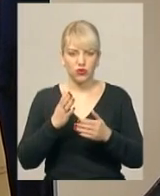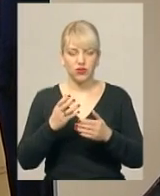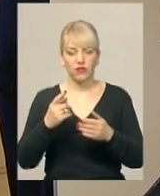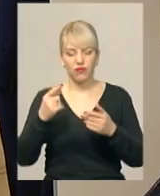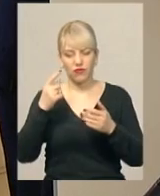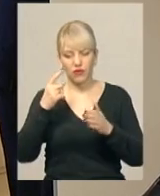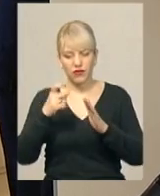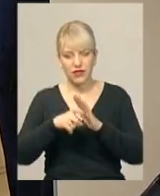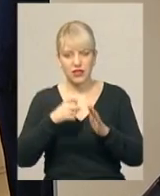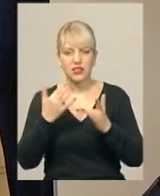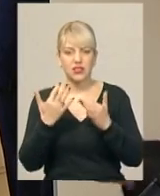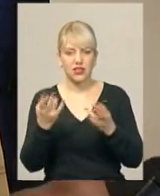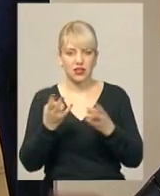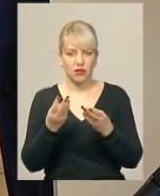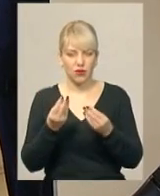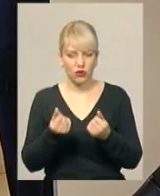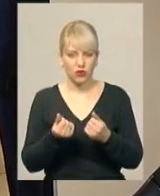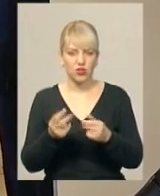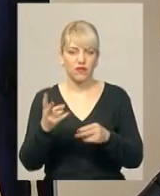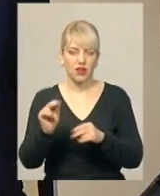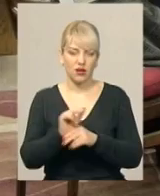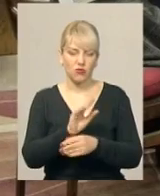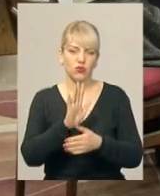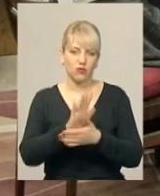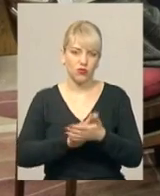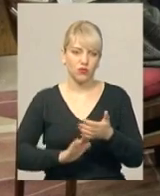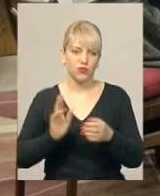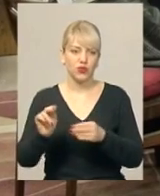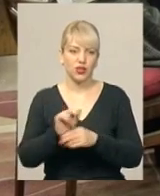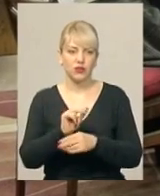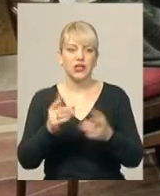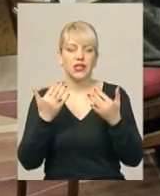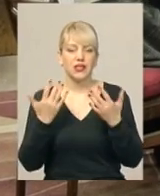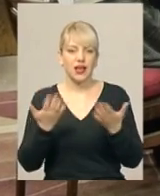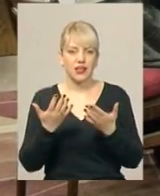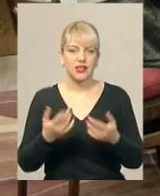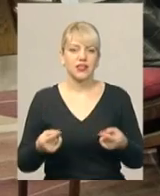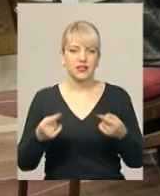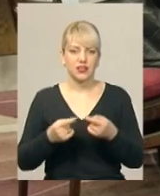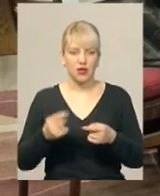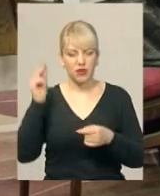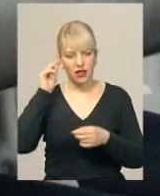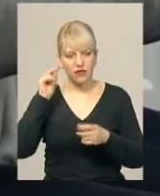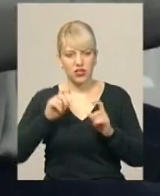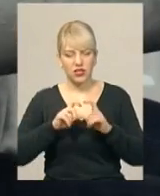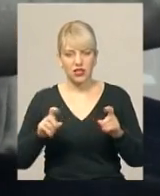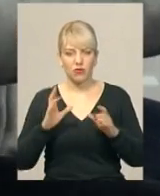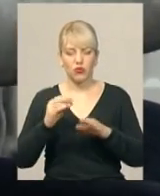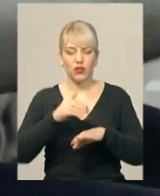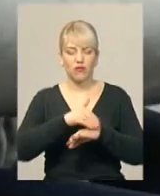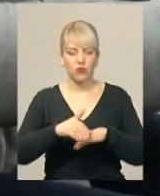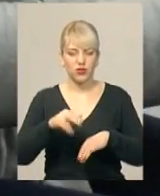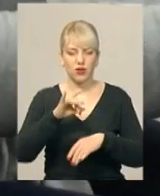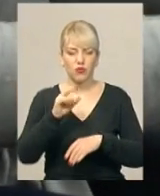можемо, і кому ми надамо ці суми коштів, і зробимо, проведемо ремонт. Який саме навчальний заклад все ж буде розміщуватись на вулиці Проскурівській,